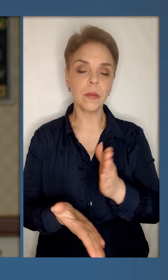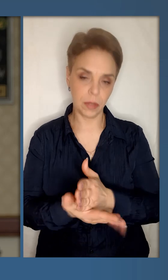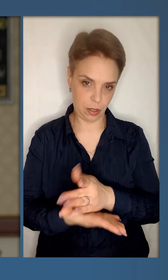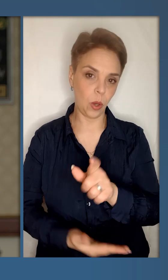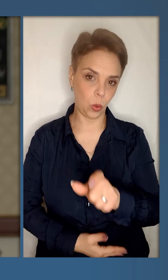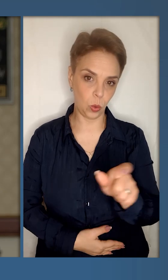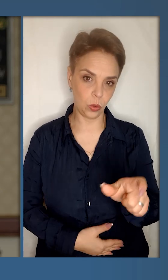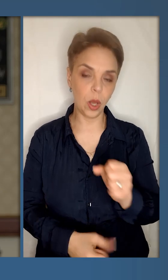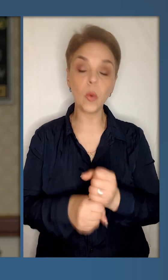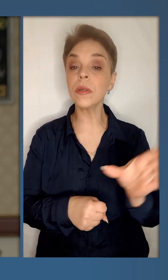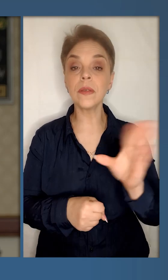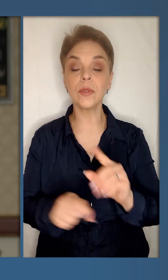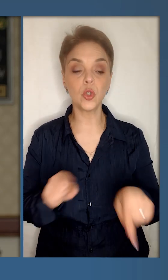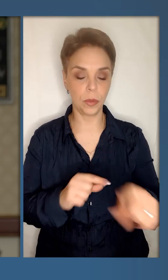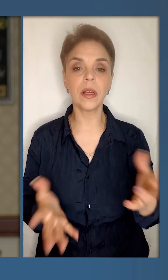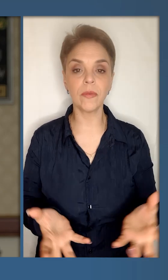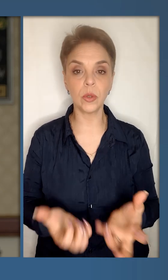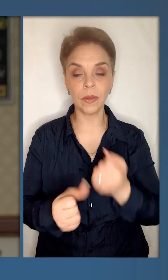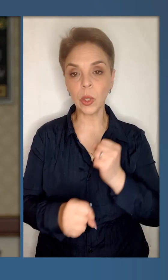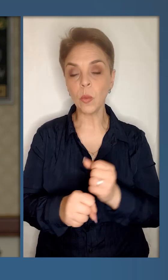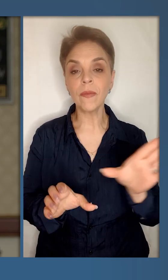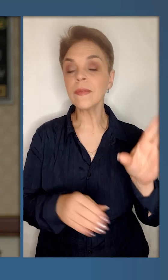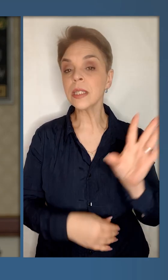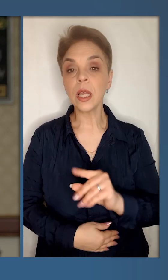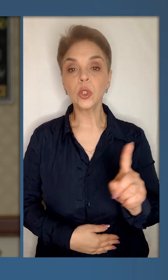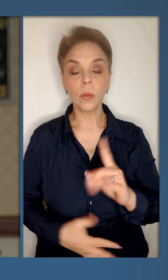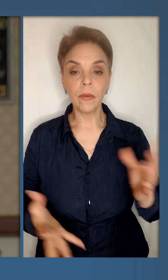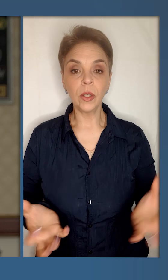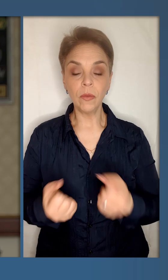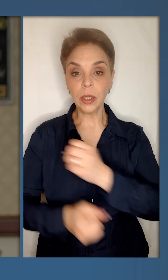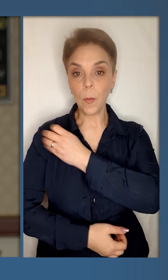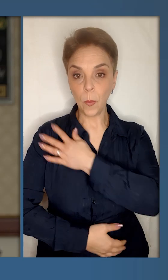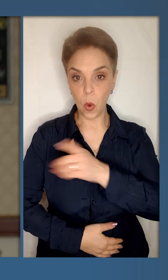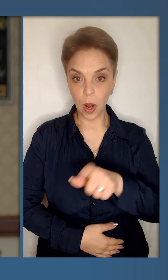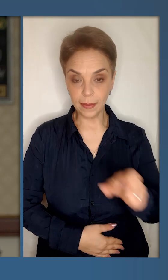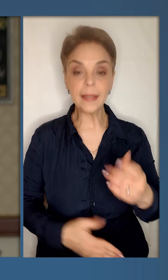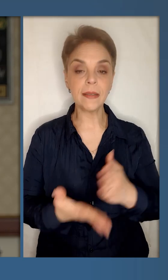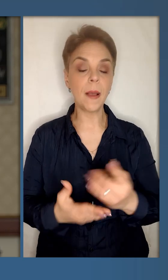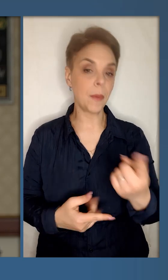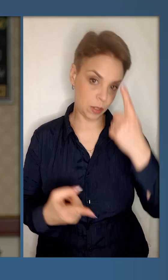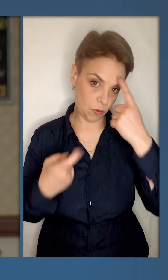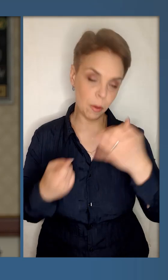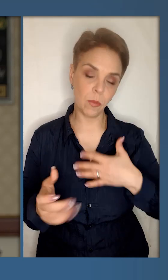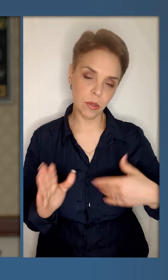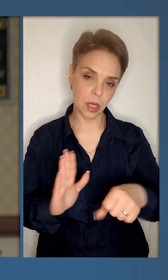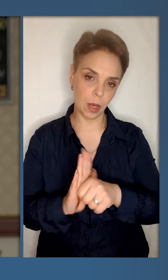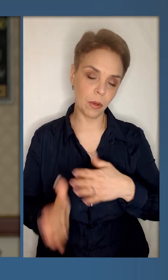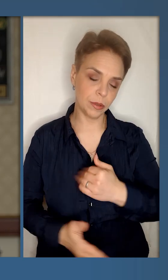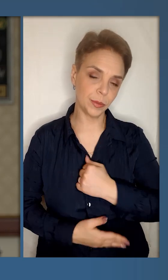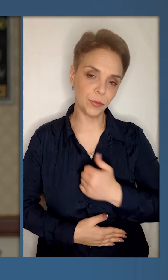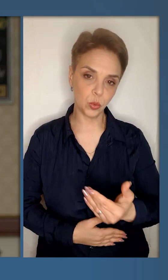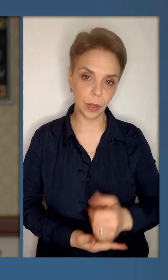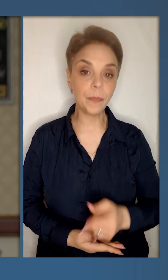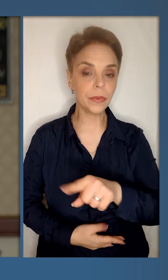Під завалами є люди. Робиться все, щоб їх врятувати. Робиться все, щоб врятувати поранених. Є перші дані про